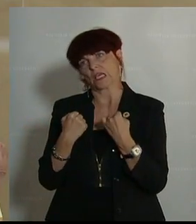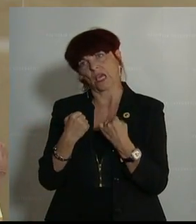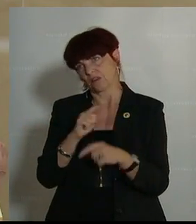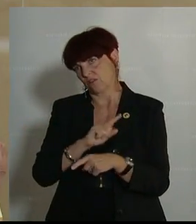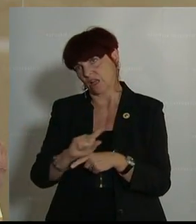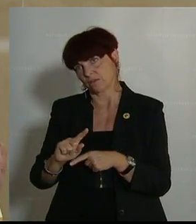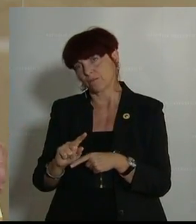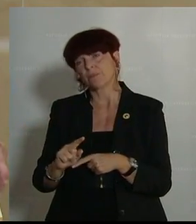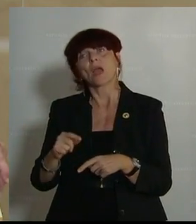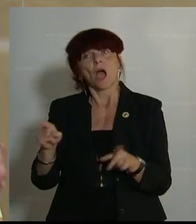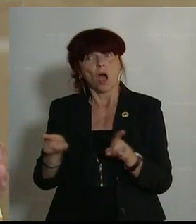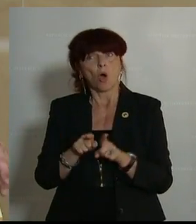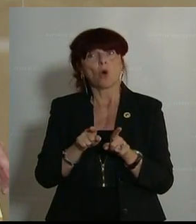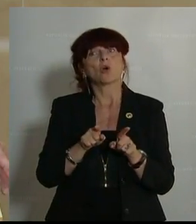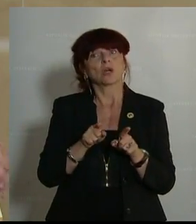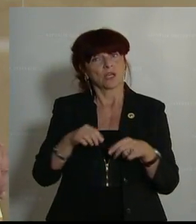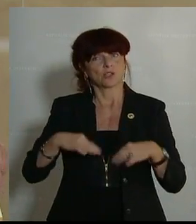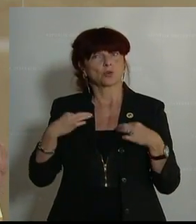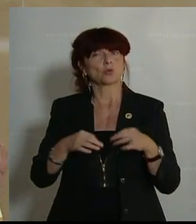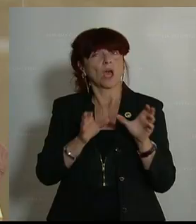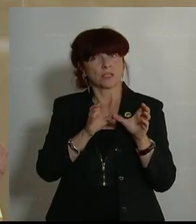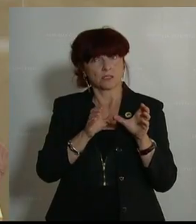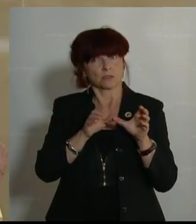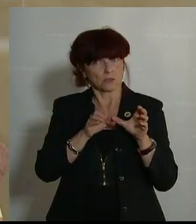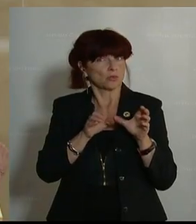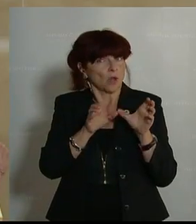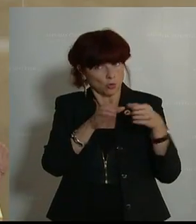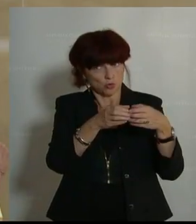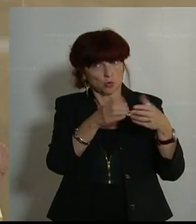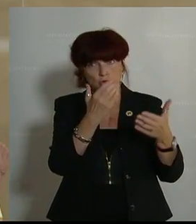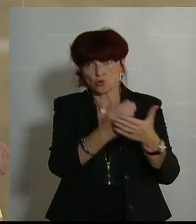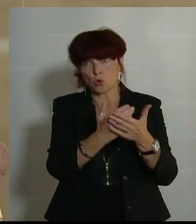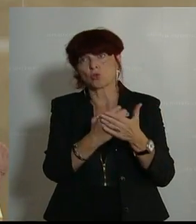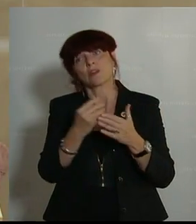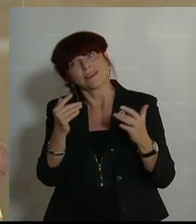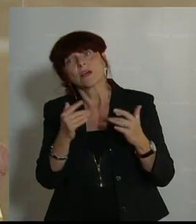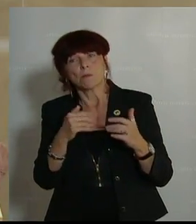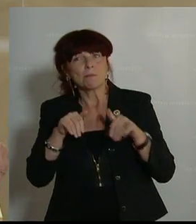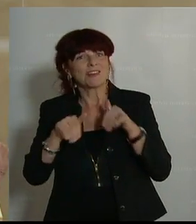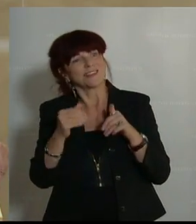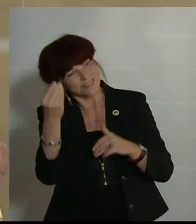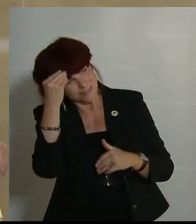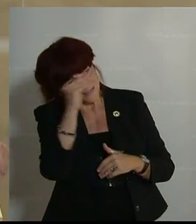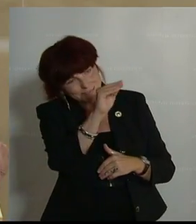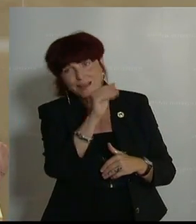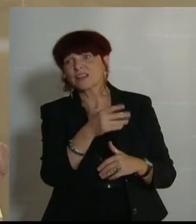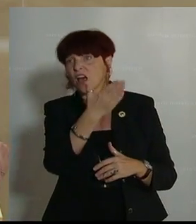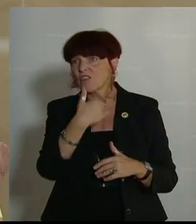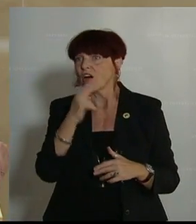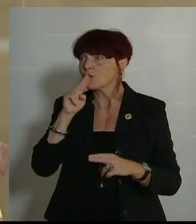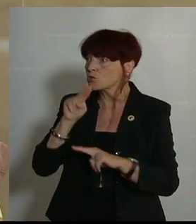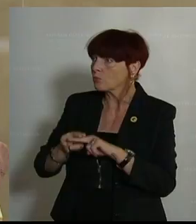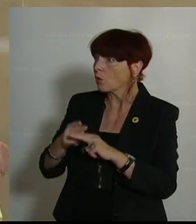Gesundheitsausschuss gegen unseren Bundesminister Anschobe erwähnt. Es wurde mir zugesichert, dass es ein Sicherheitskonzept geben wird.